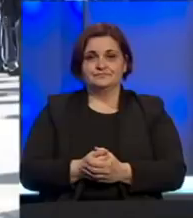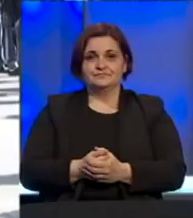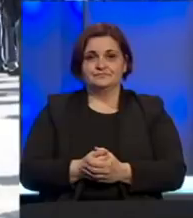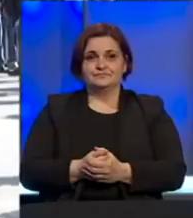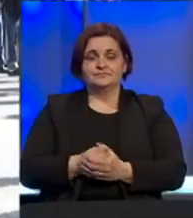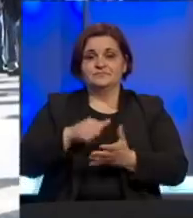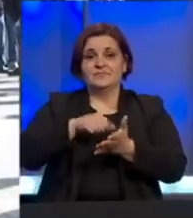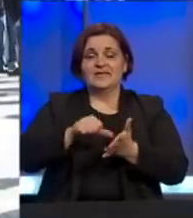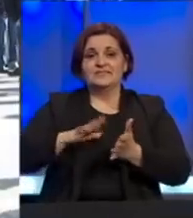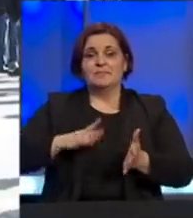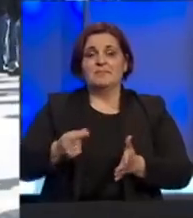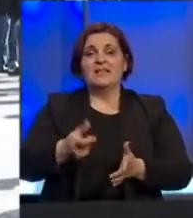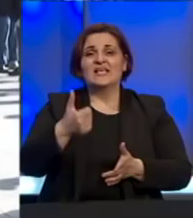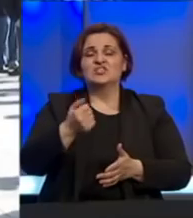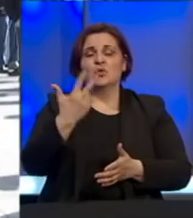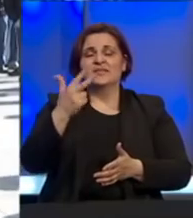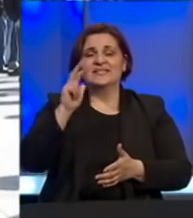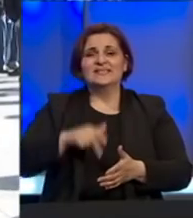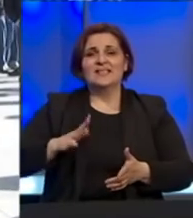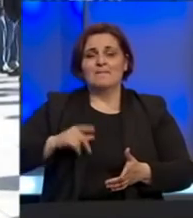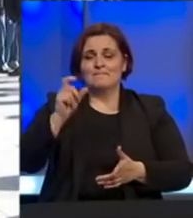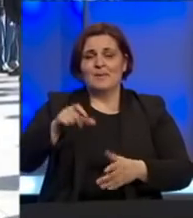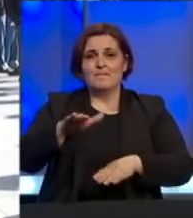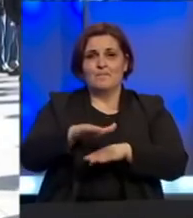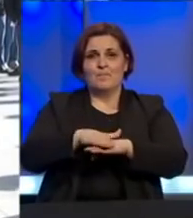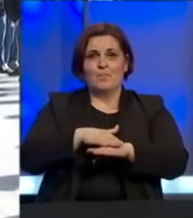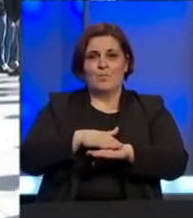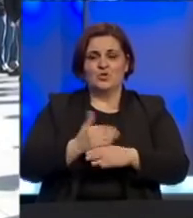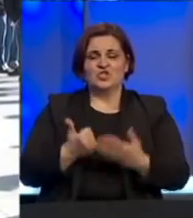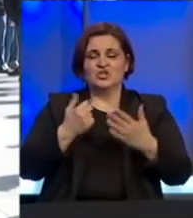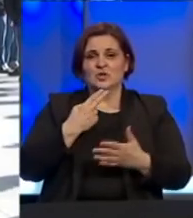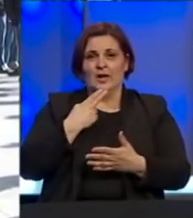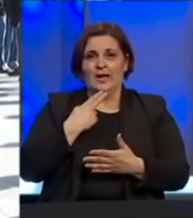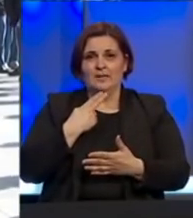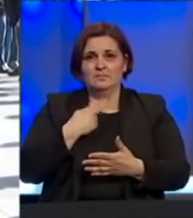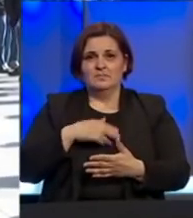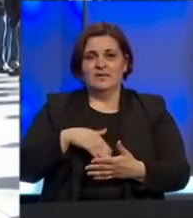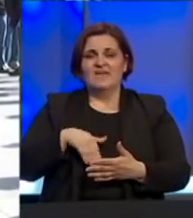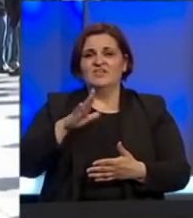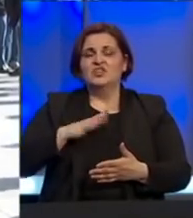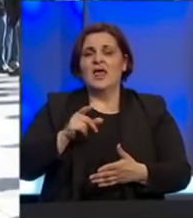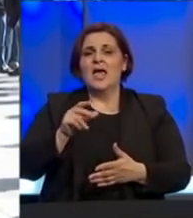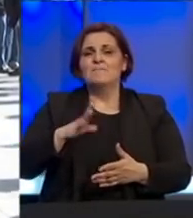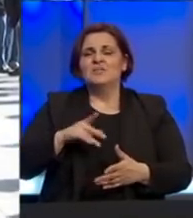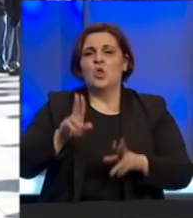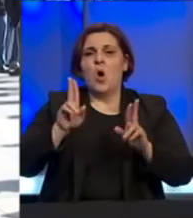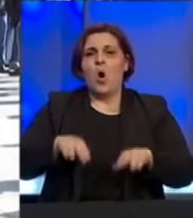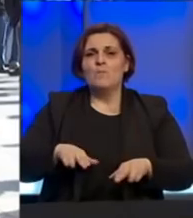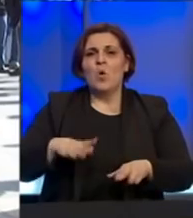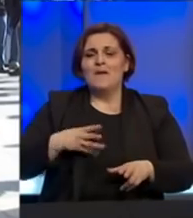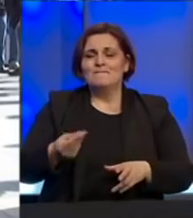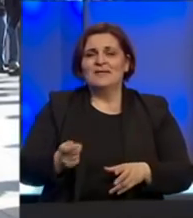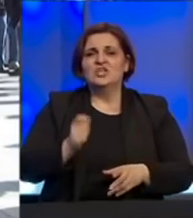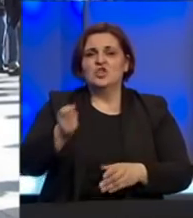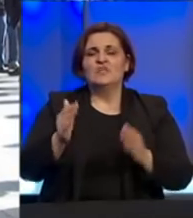Isplata penzija za 130.000 penzionera počela je 6. aprila Većini penzionera omogućeno je da im se penzije